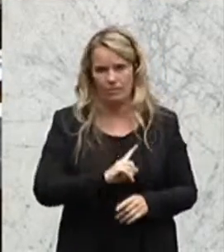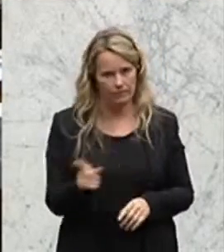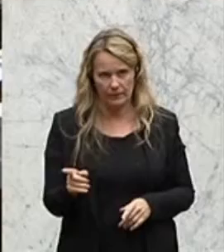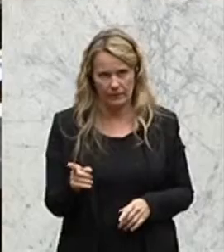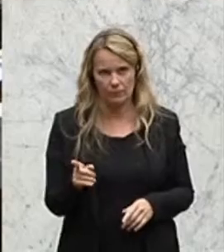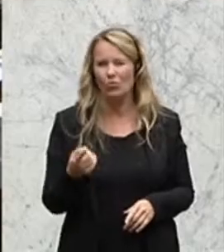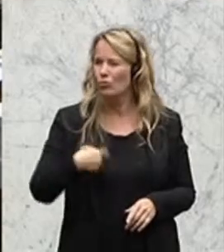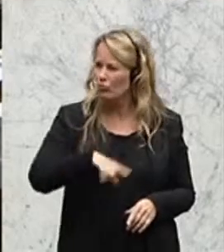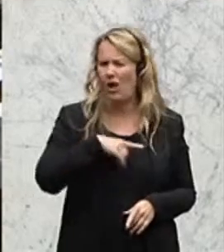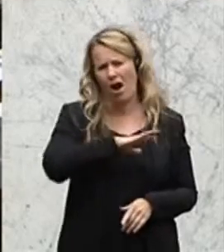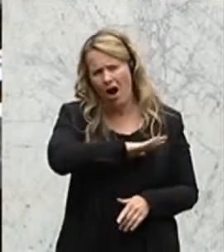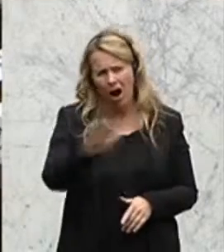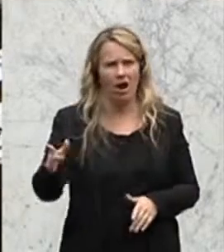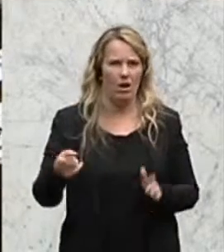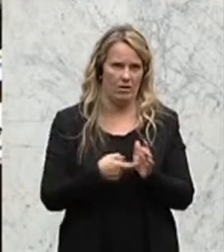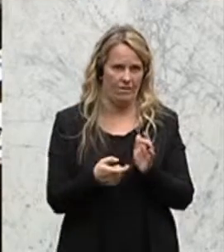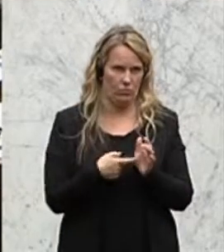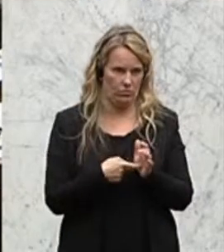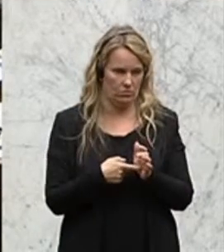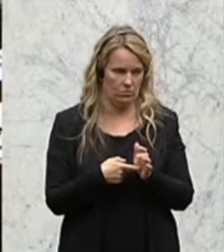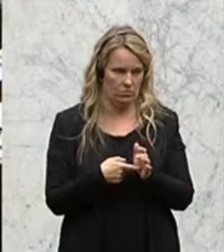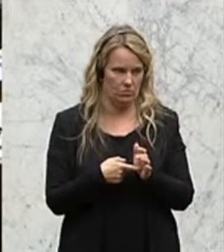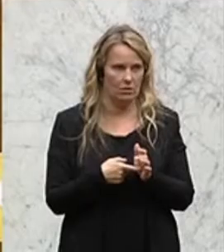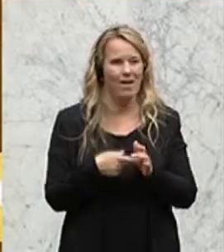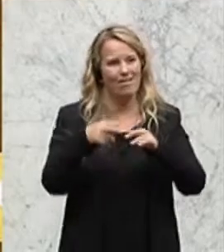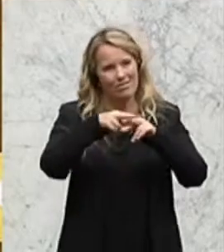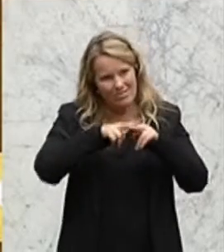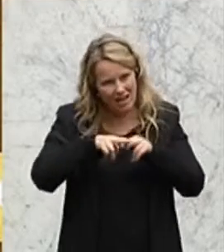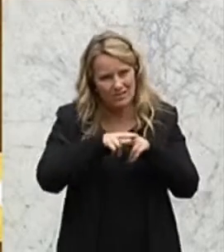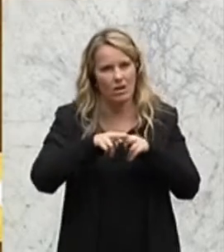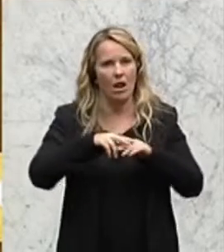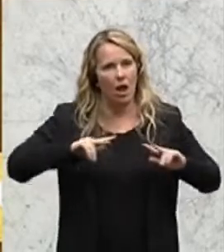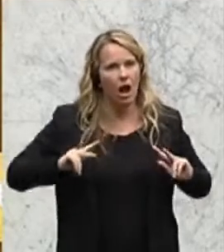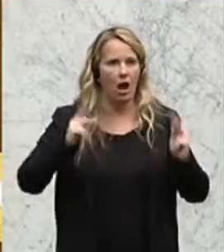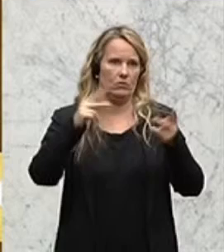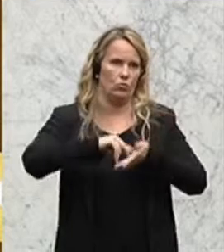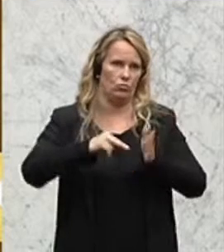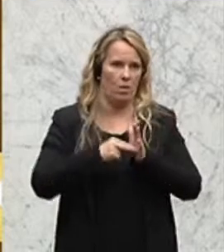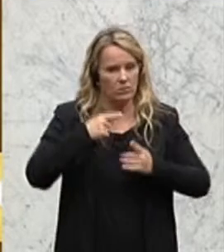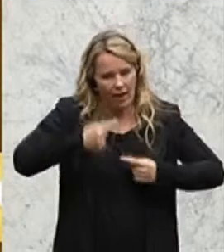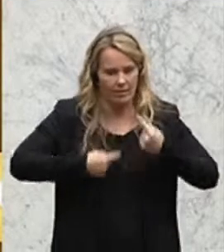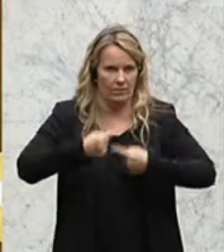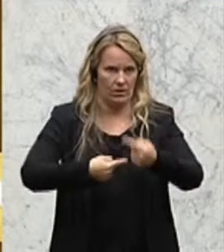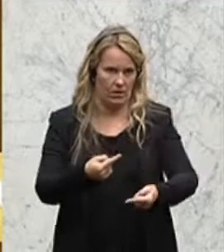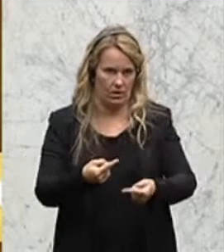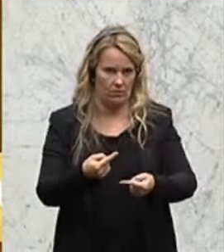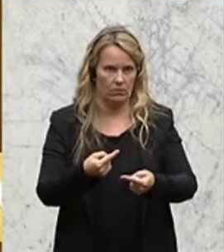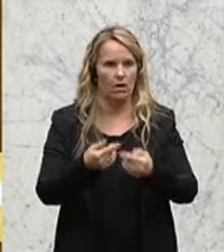Und wir alle daher gefordert sind, einen nationalen Aktionsplan zu entwickeln,